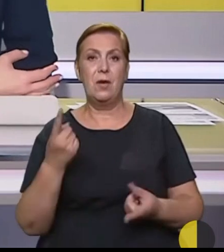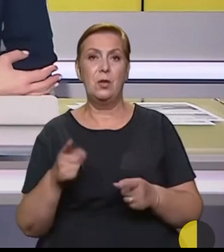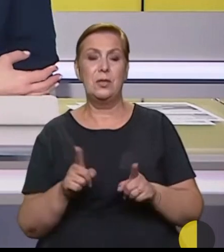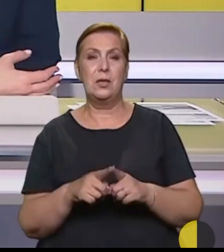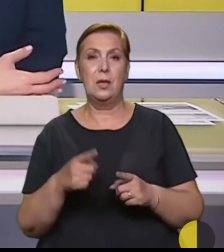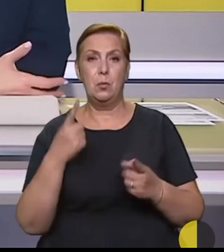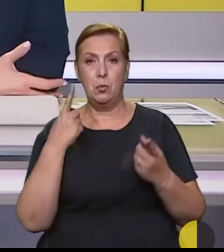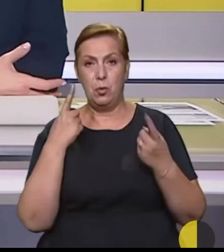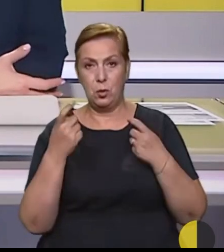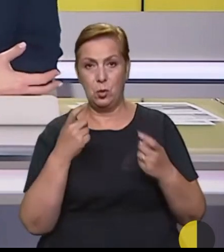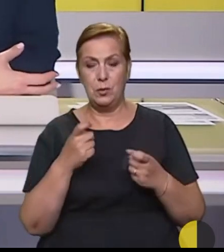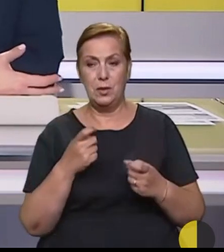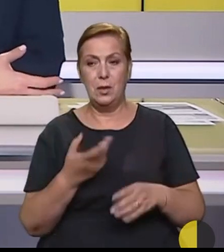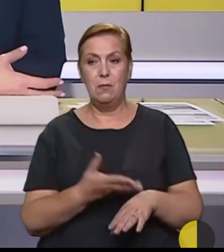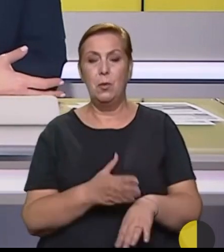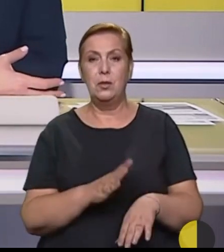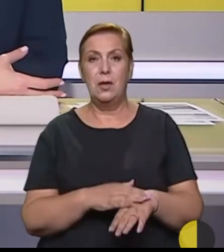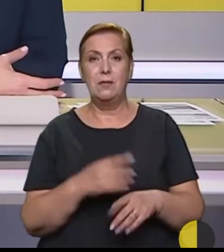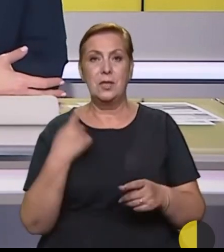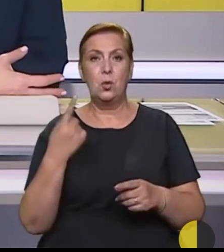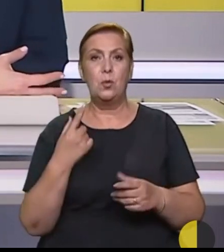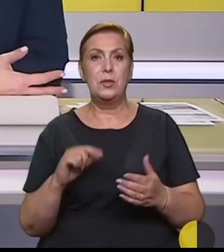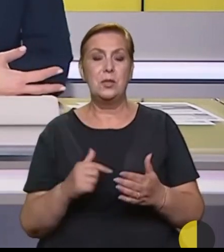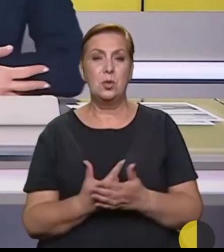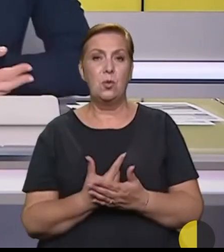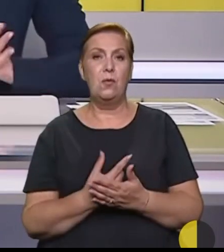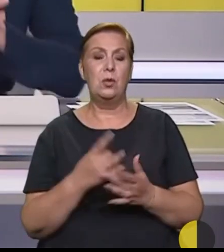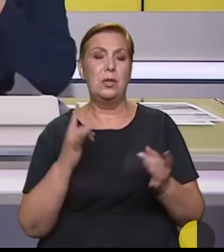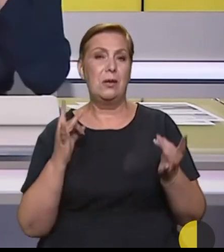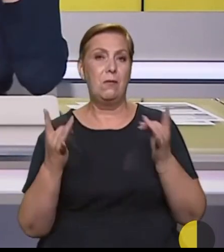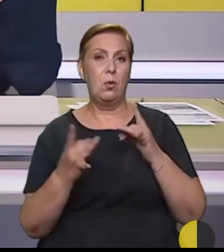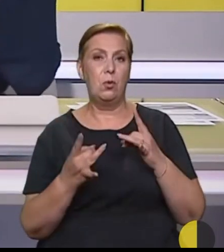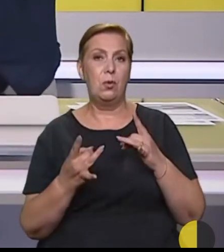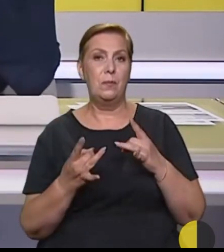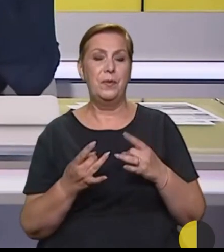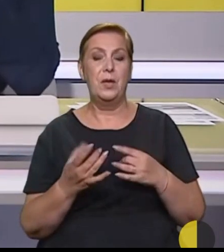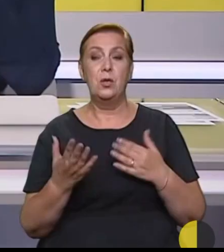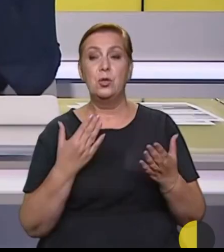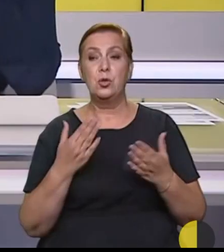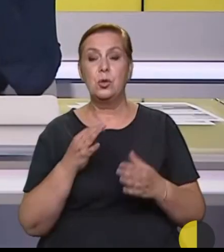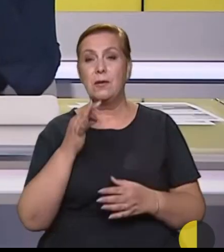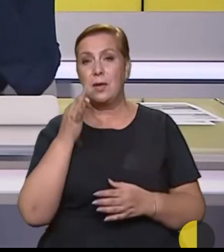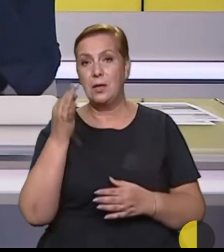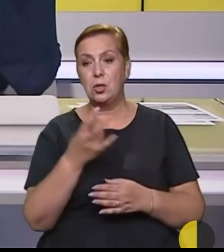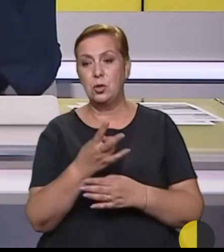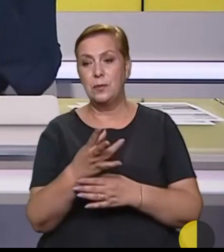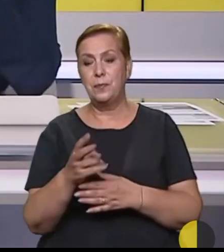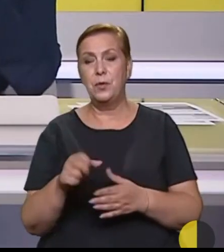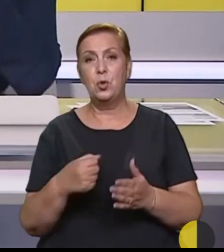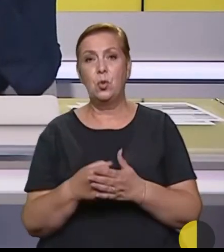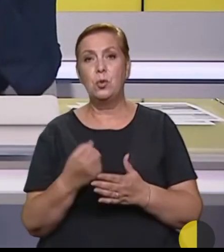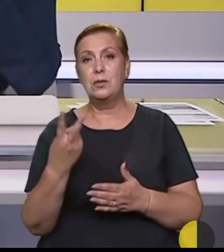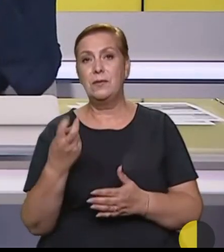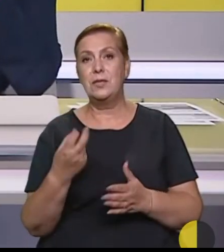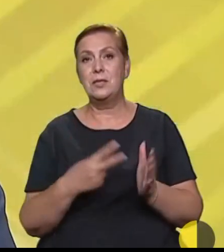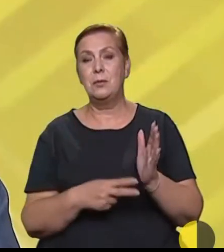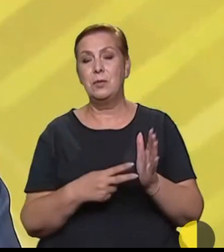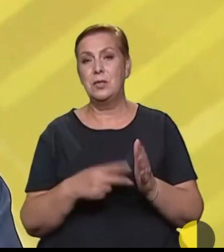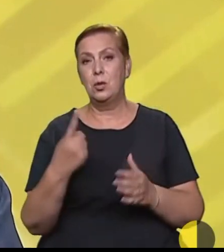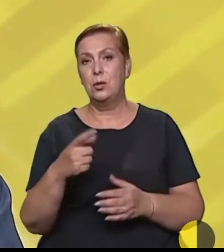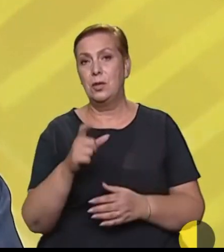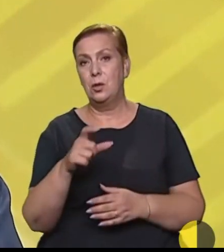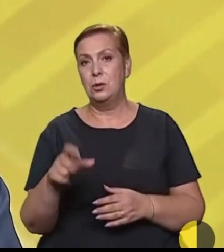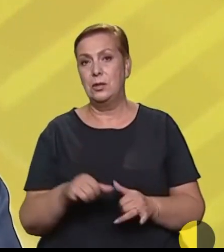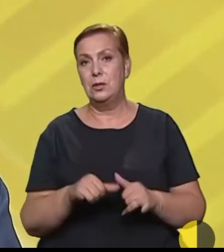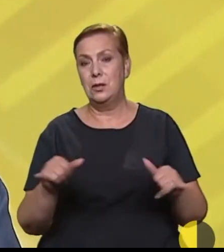В Полтавській області знову тривога щодо ранішнього обстілу. До 271 людини